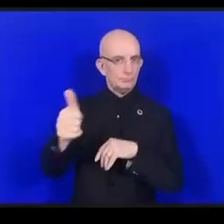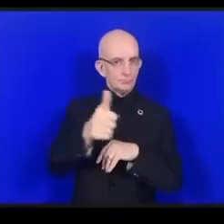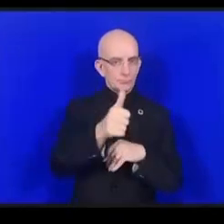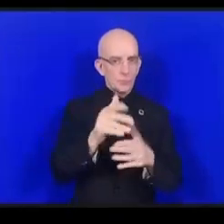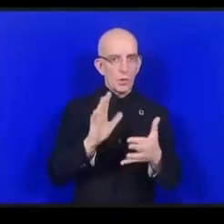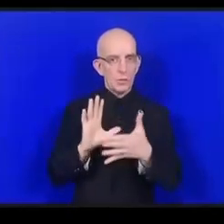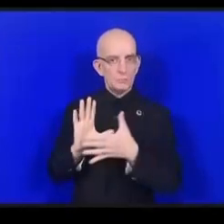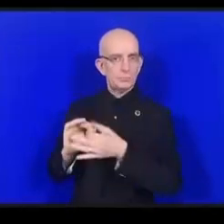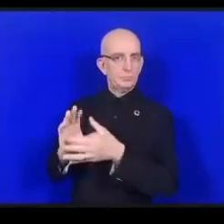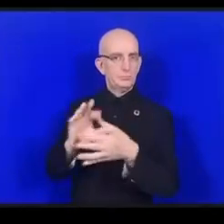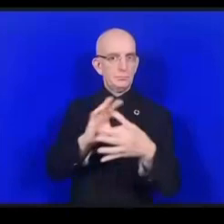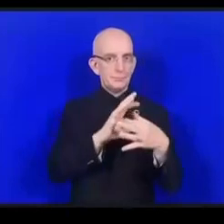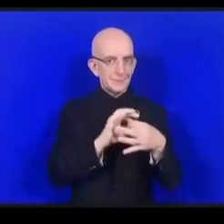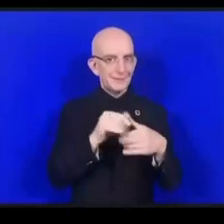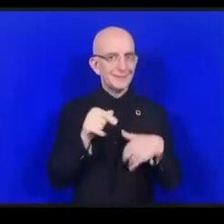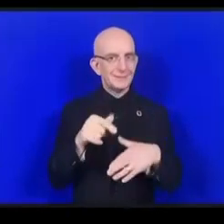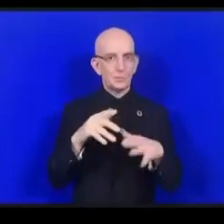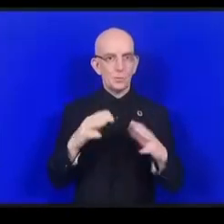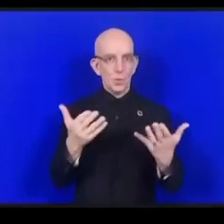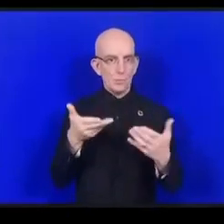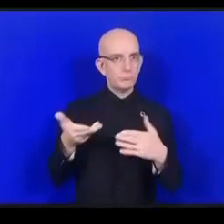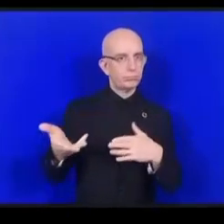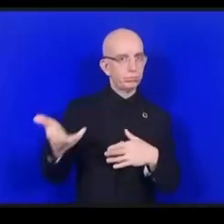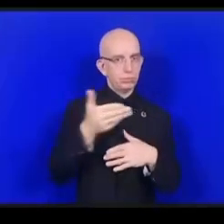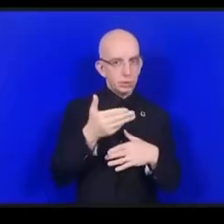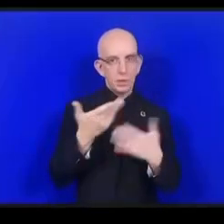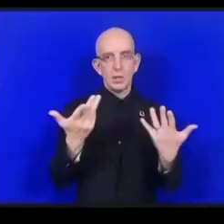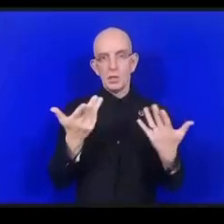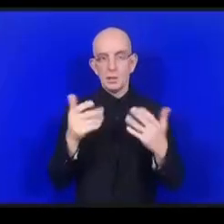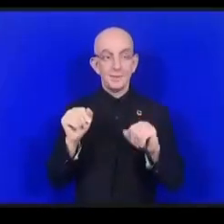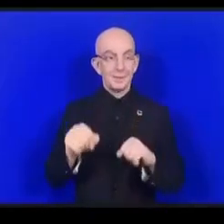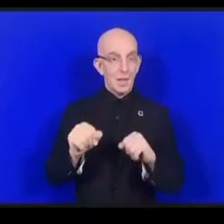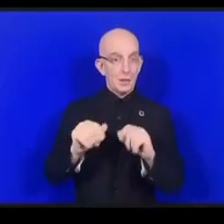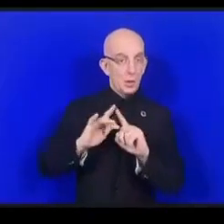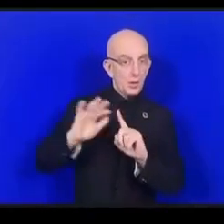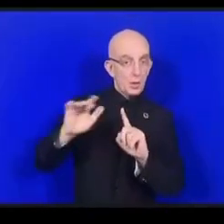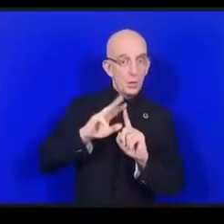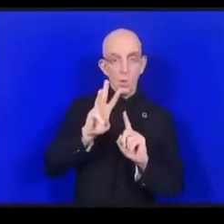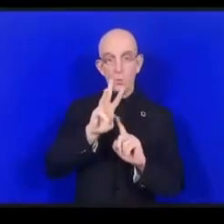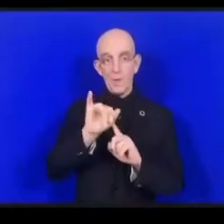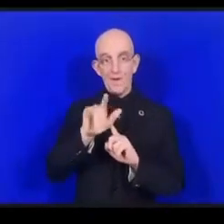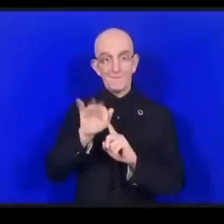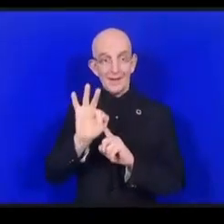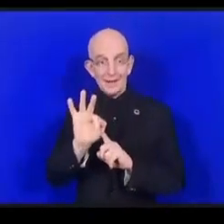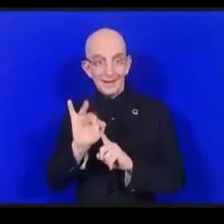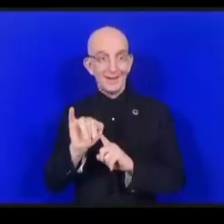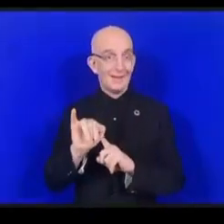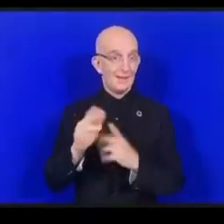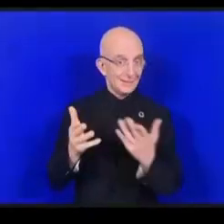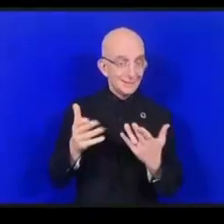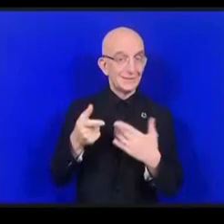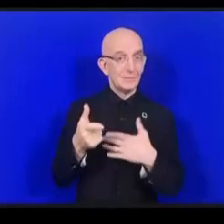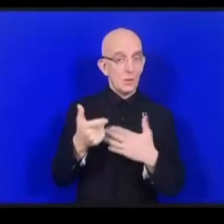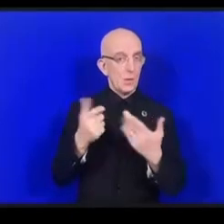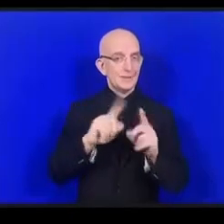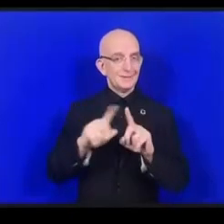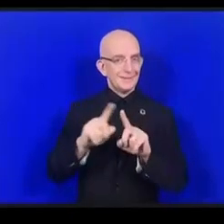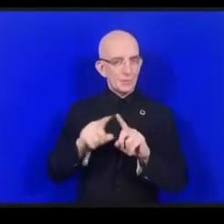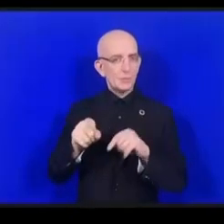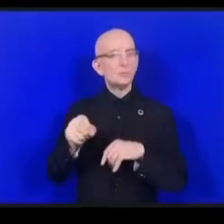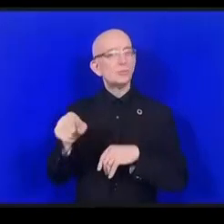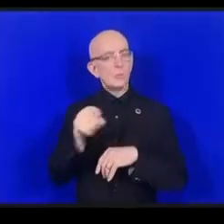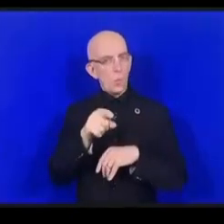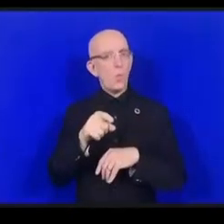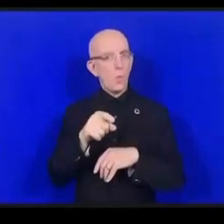ولدينا الكثير من المعايير التي قد وضعت لكي تساعد في